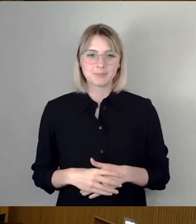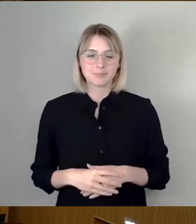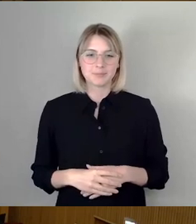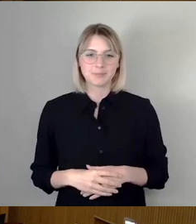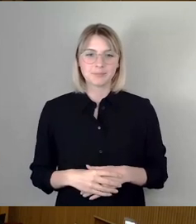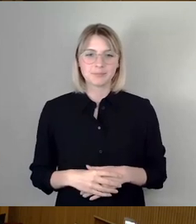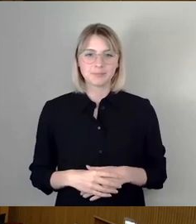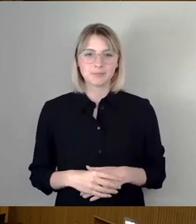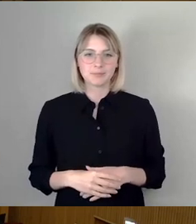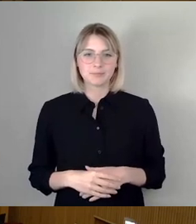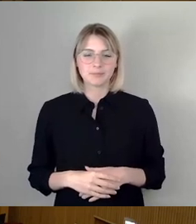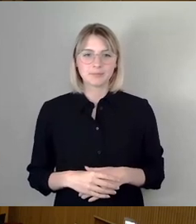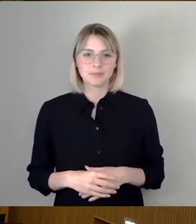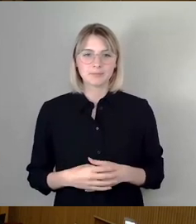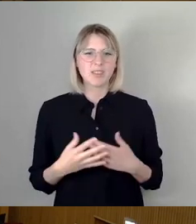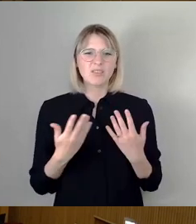Welcher andere?